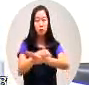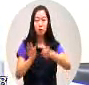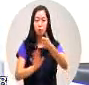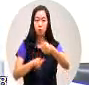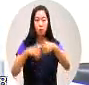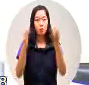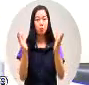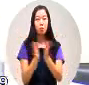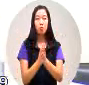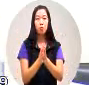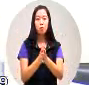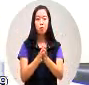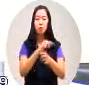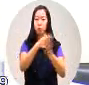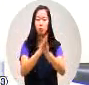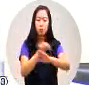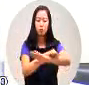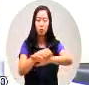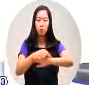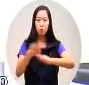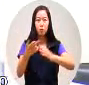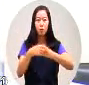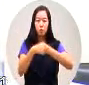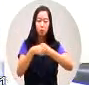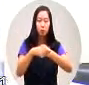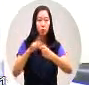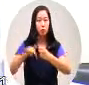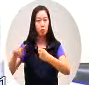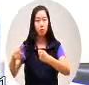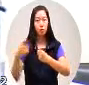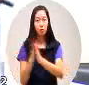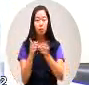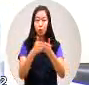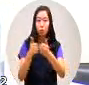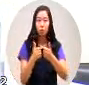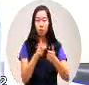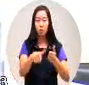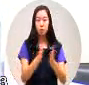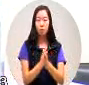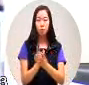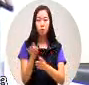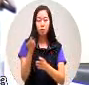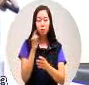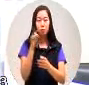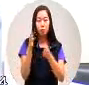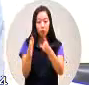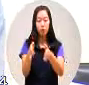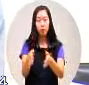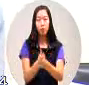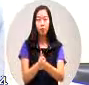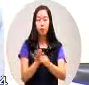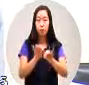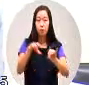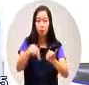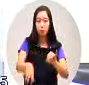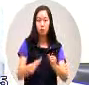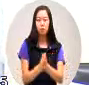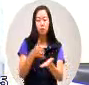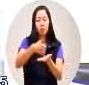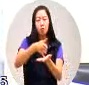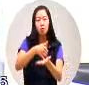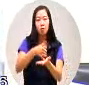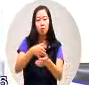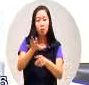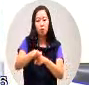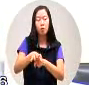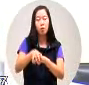学者啊开个会就把地方的弱势农民原住